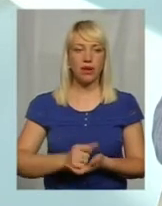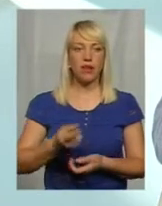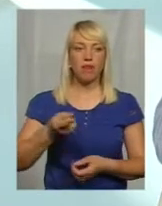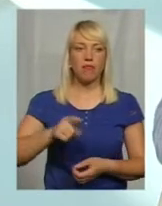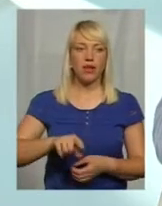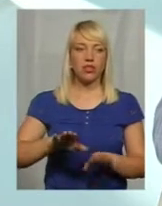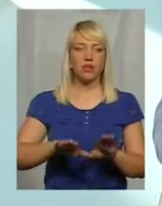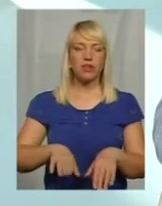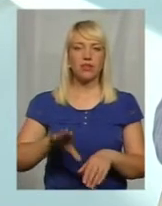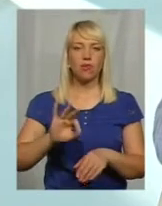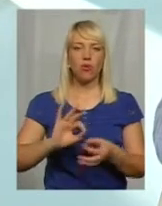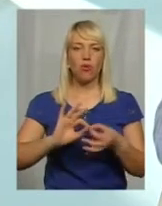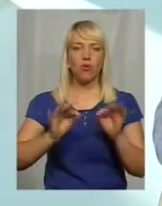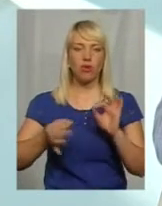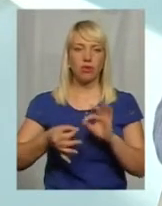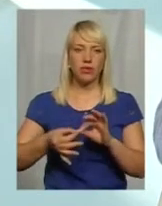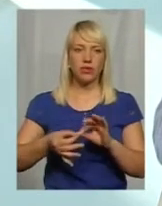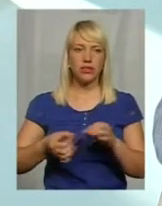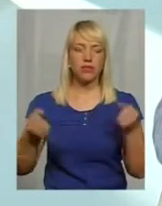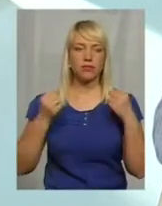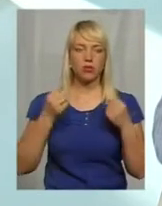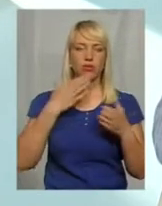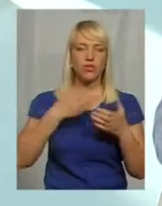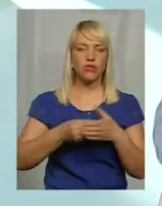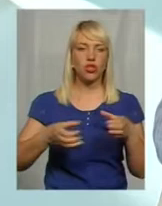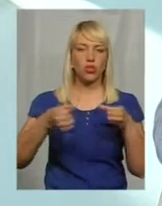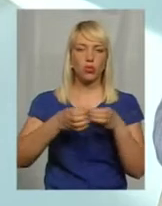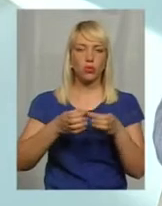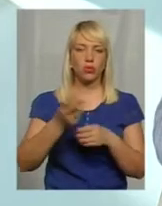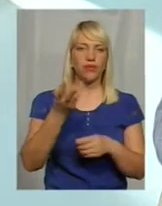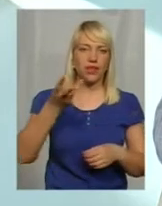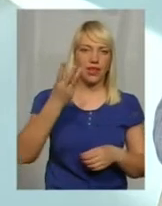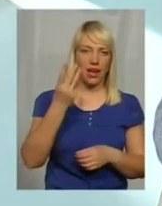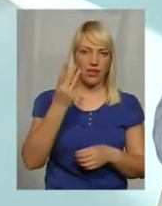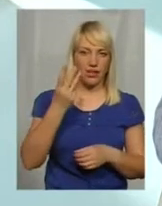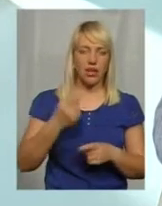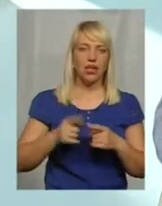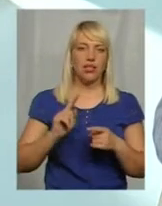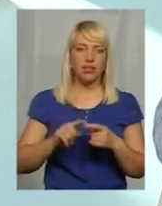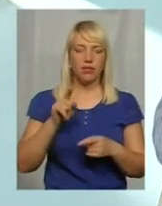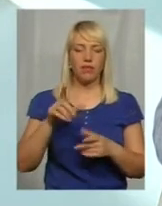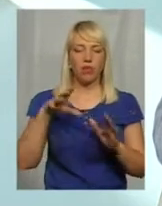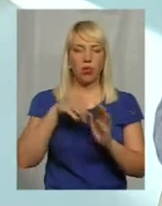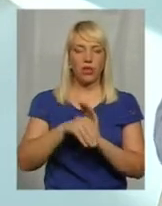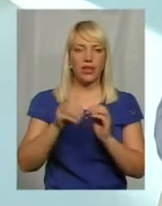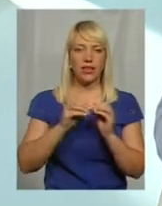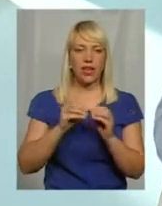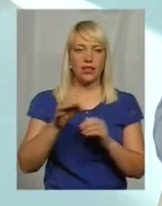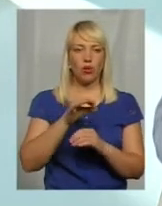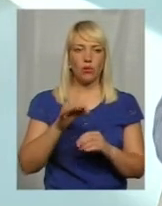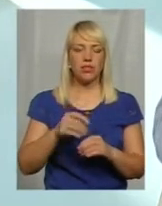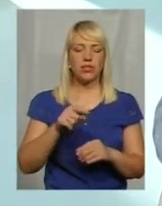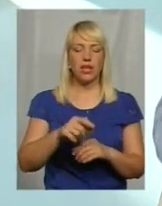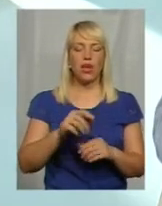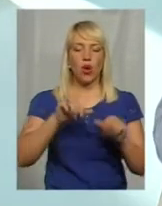місце по олімпійській кідеоспорті в своїй групі, в третій групі. Туди входить 10 областей. Групи